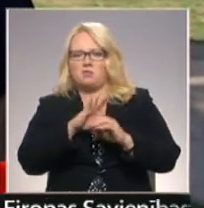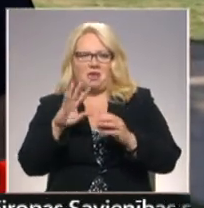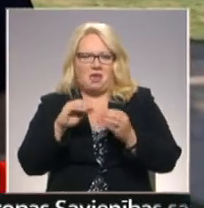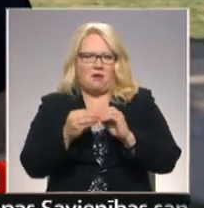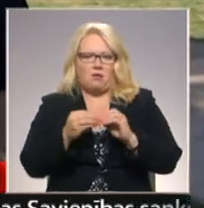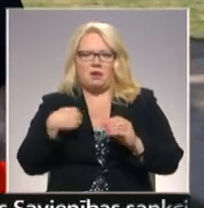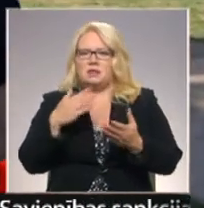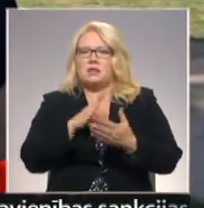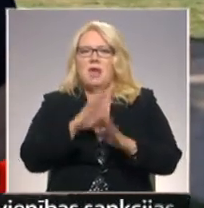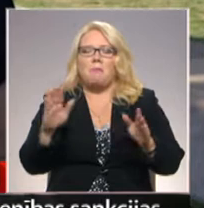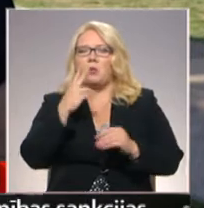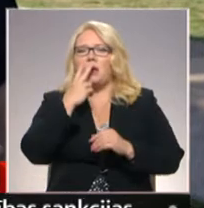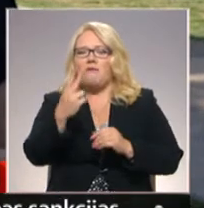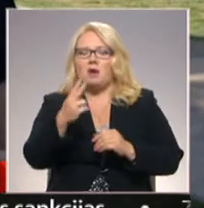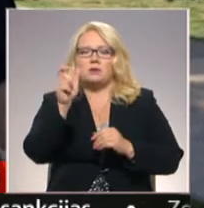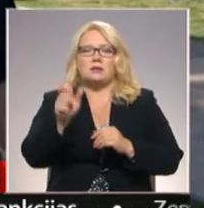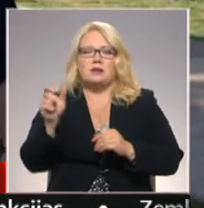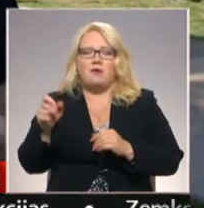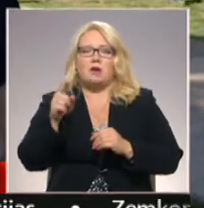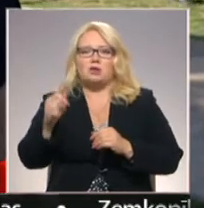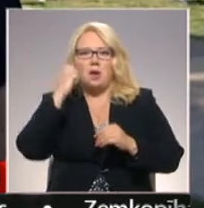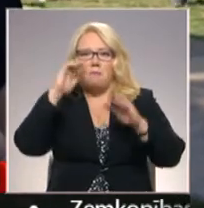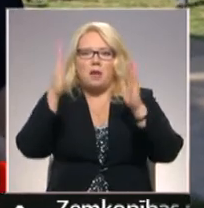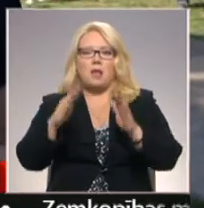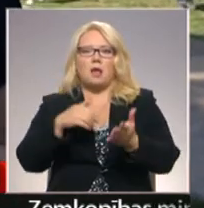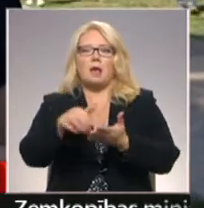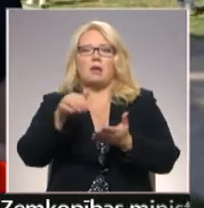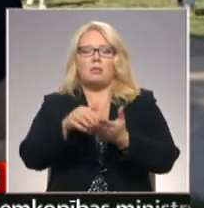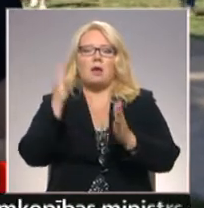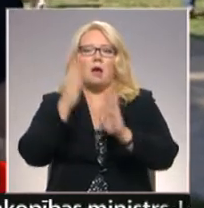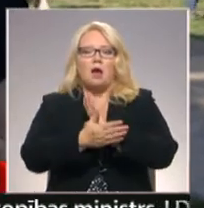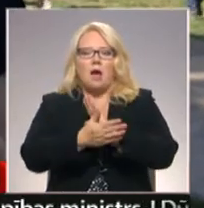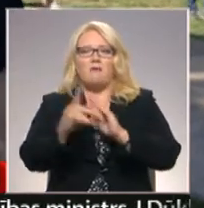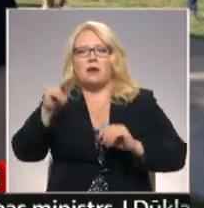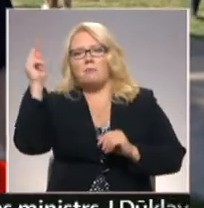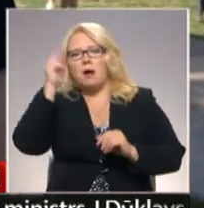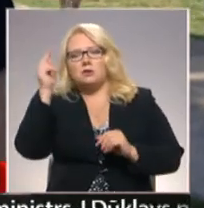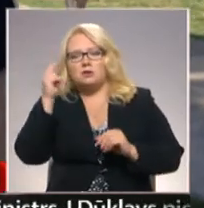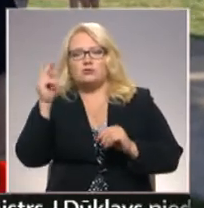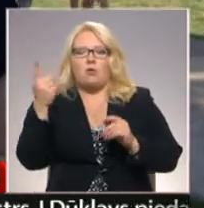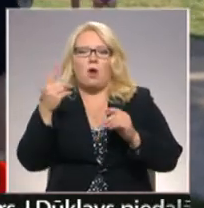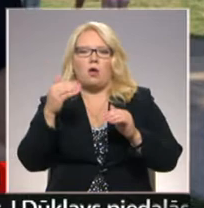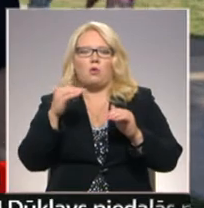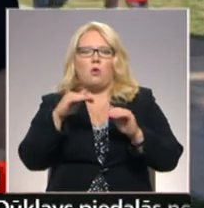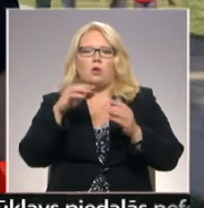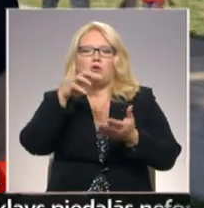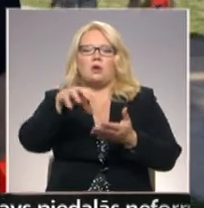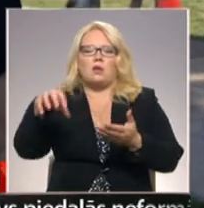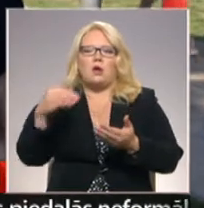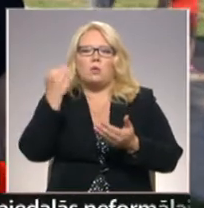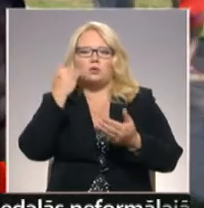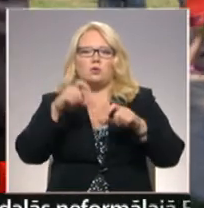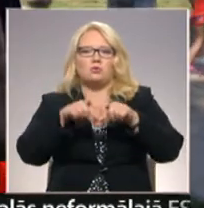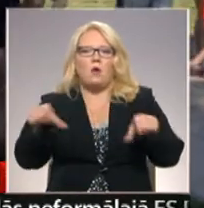Es nebiju ievērojusi, ka cilvēki, kuri šiem pieminekļiem iet garām katru dienu vai ir mācījušies konfederātu varoņa nosauktās